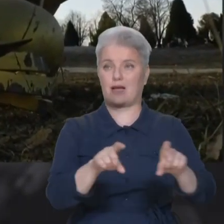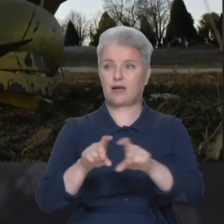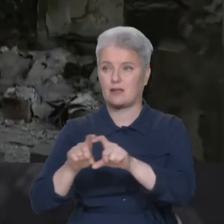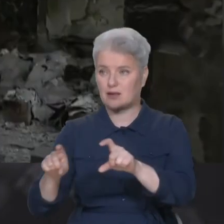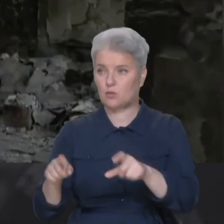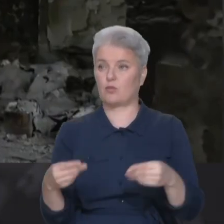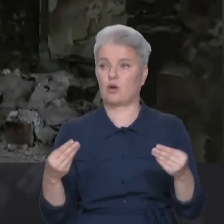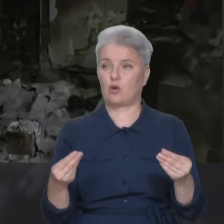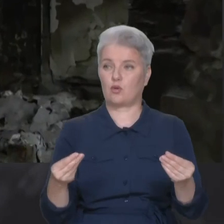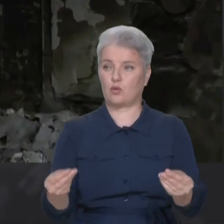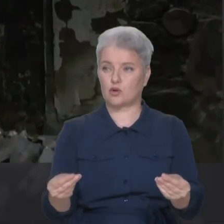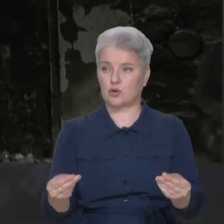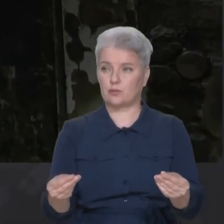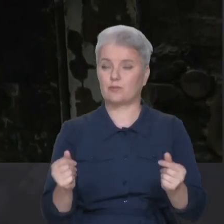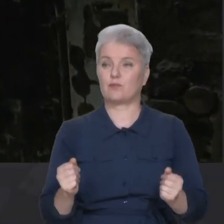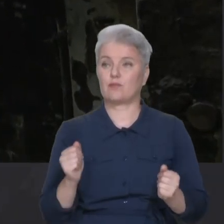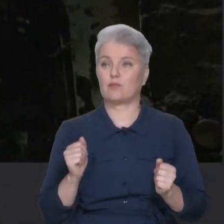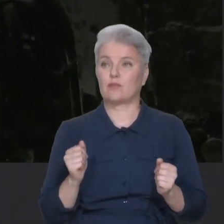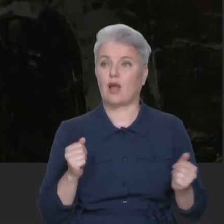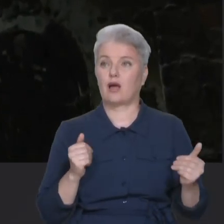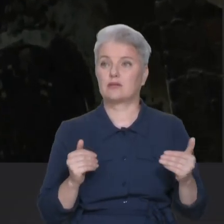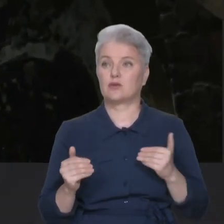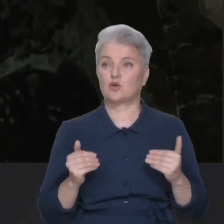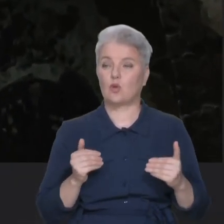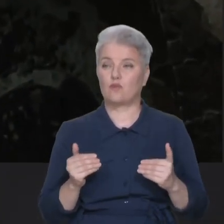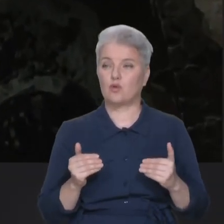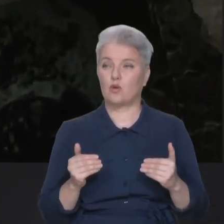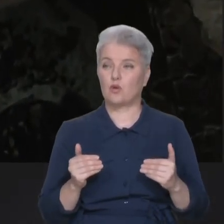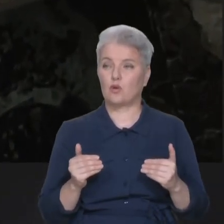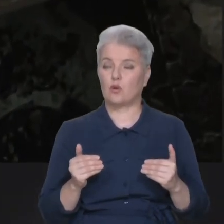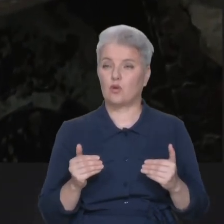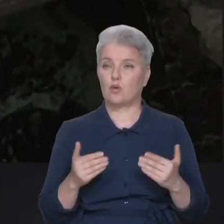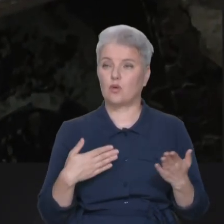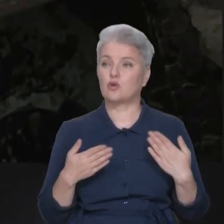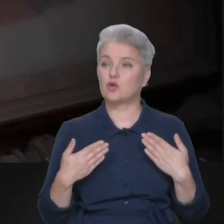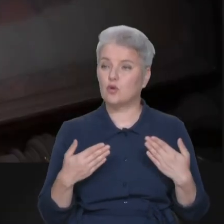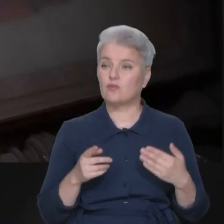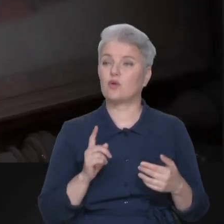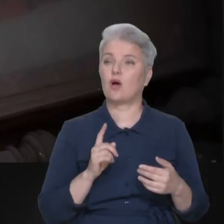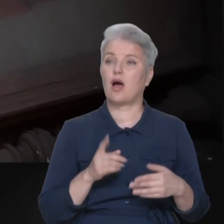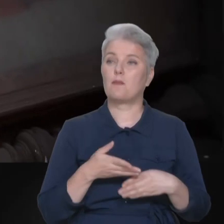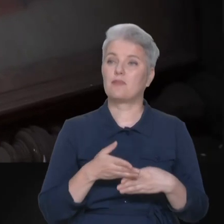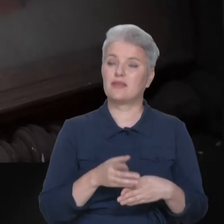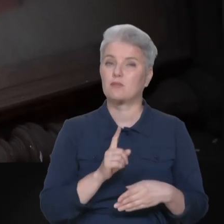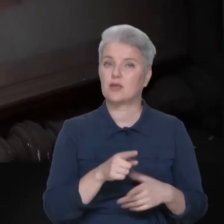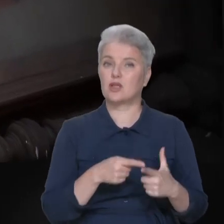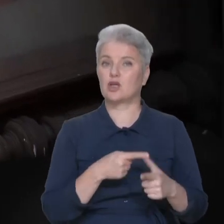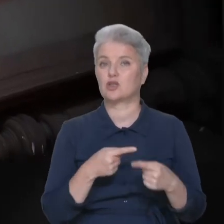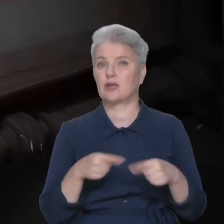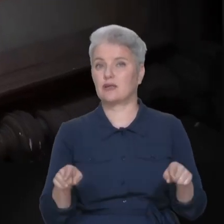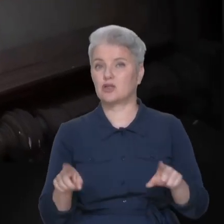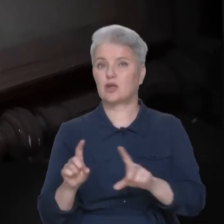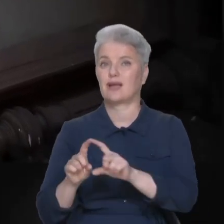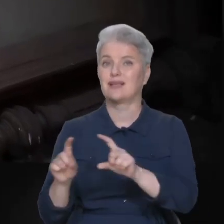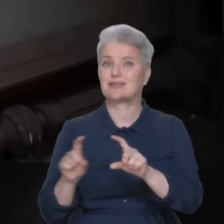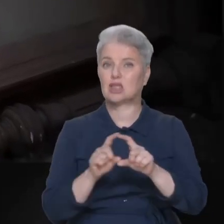кошти. І стосовно підтримки тих чи інших інституцій, така